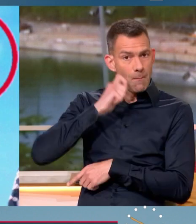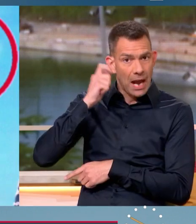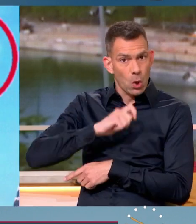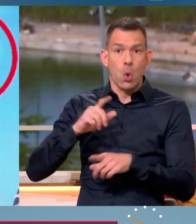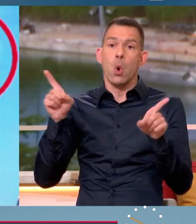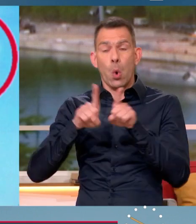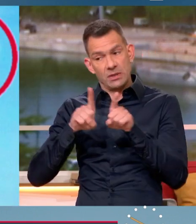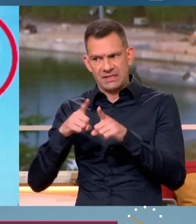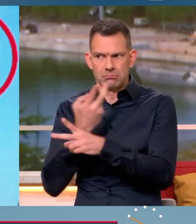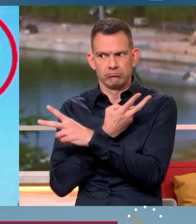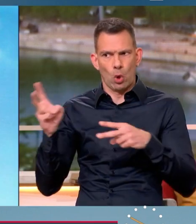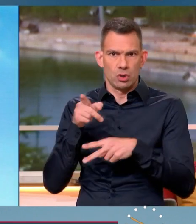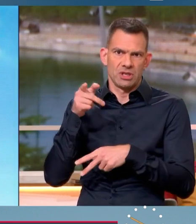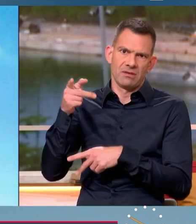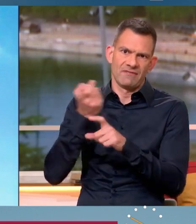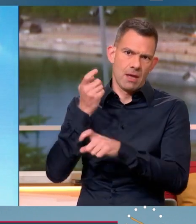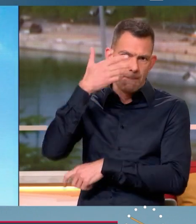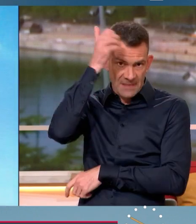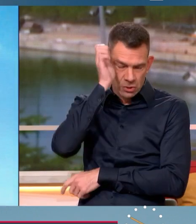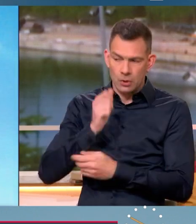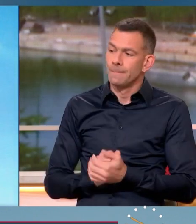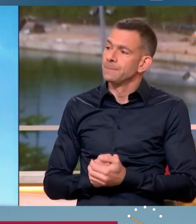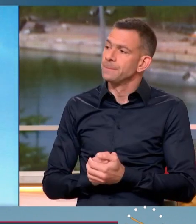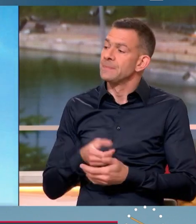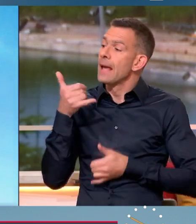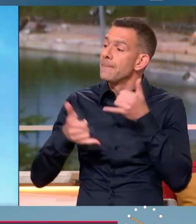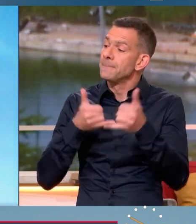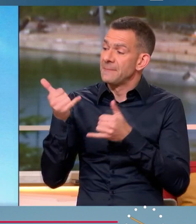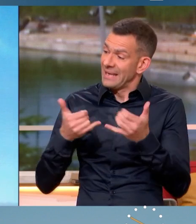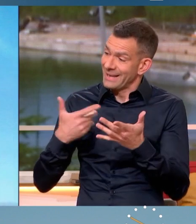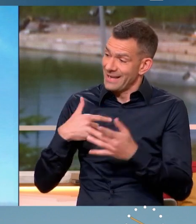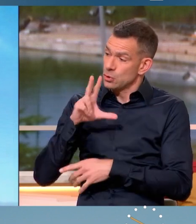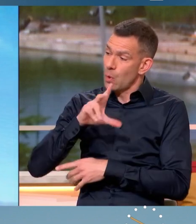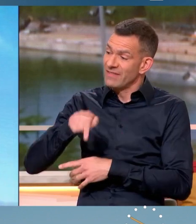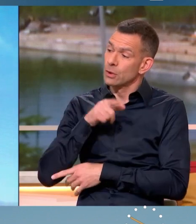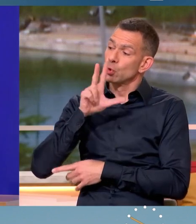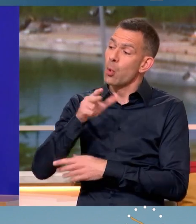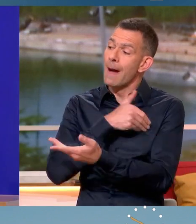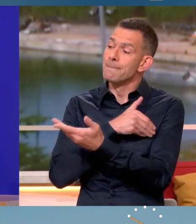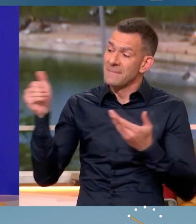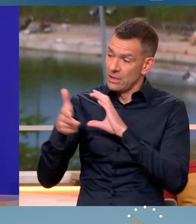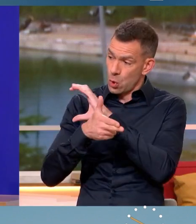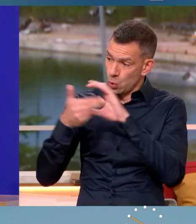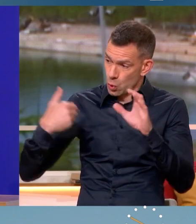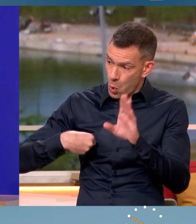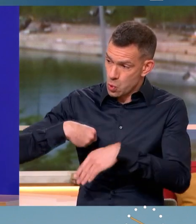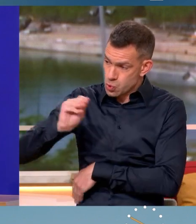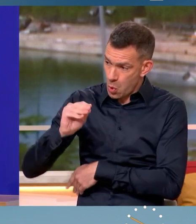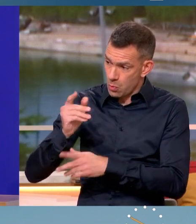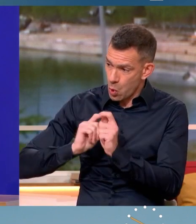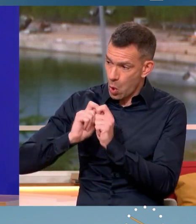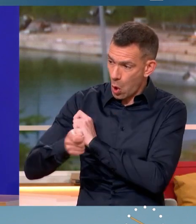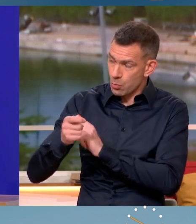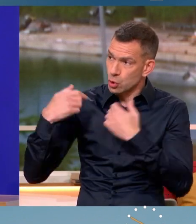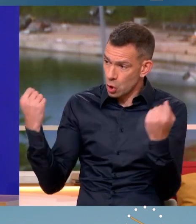mélanchoniste. Valérie Pécresse a reçu 3,3 millions d'euros de dons et n'aura rien à débourser de sa poche pour financer